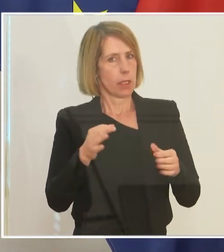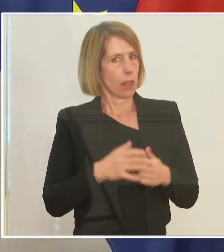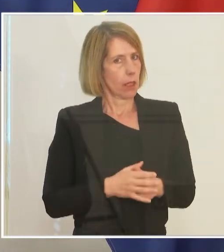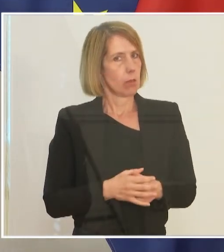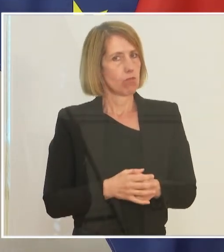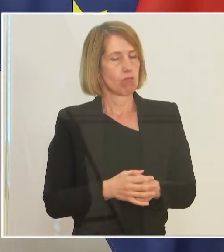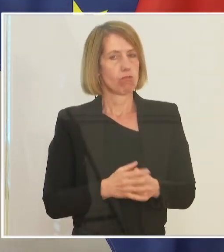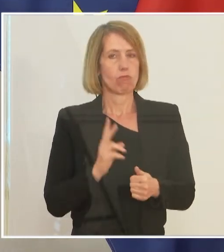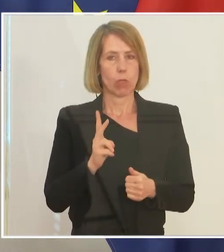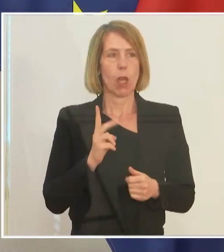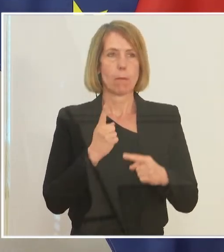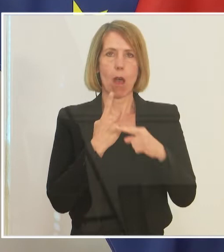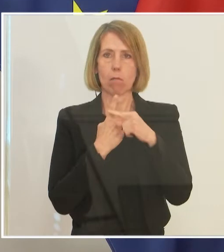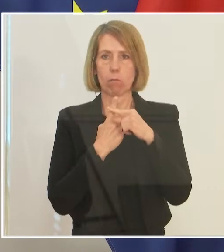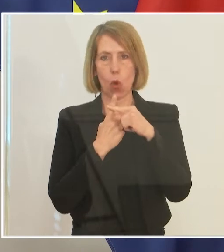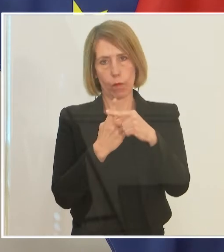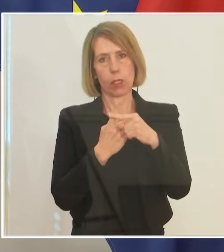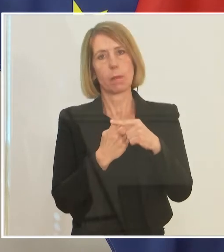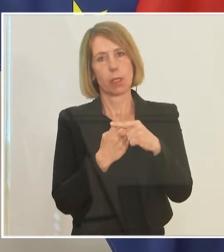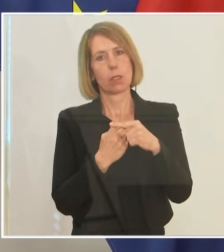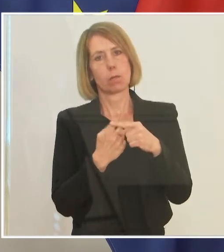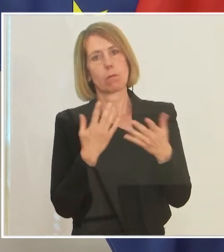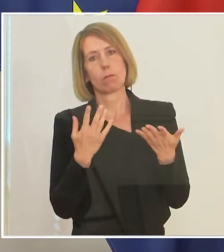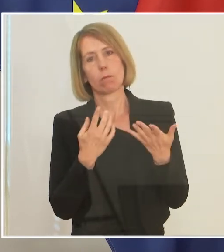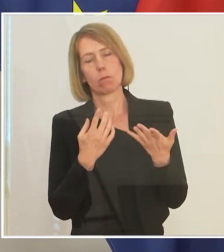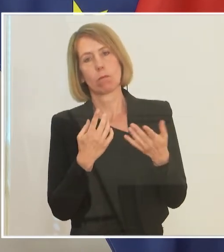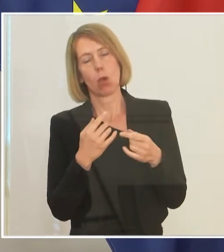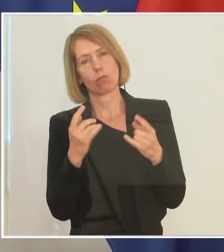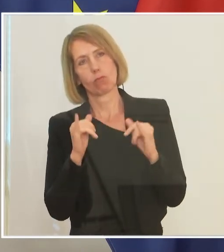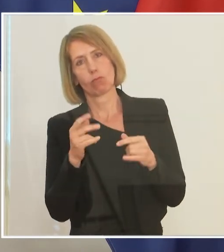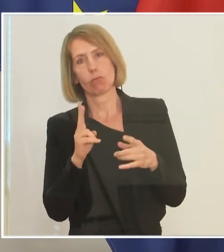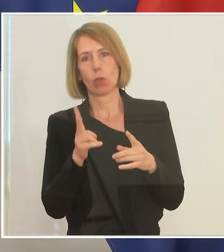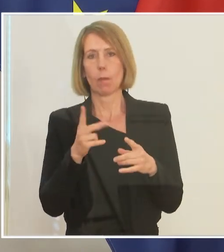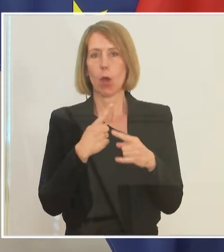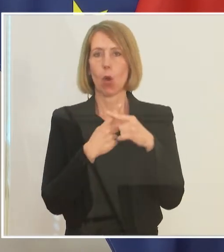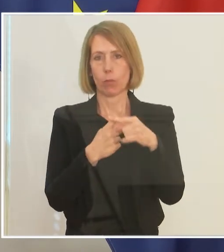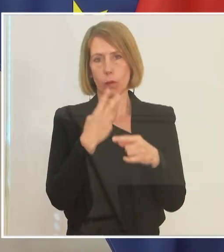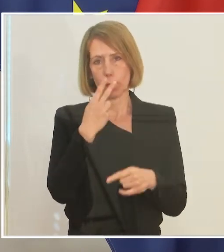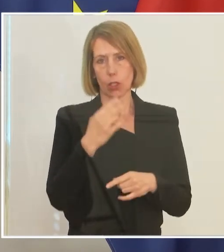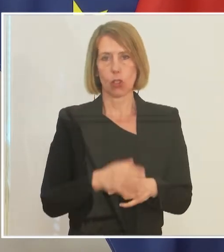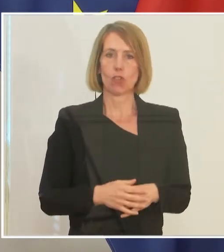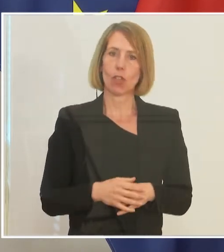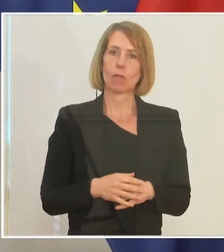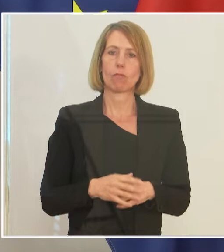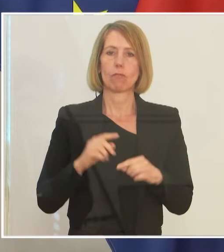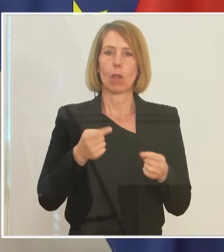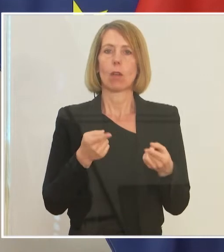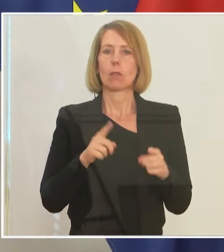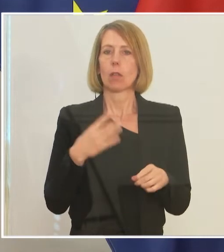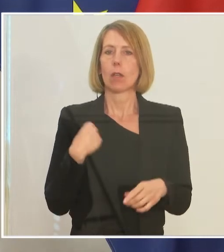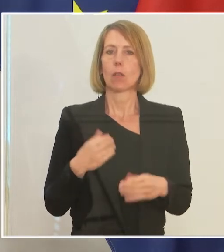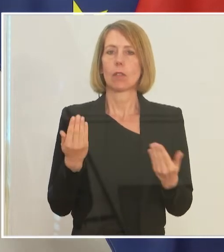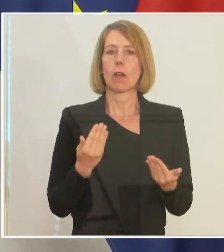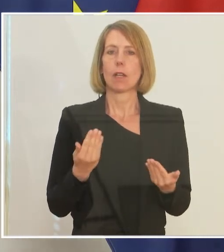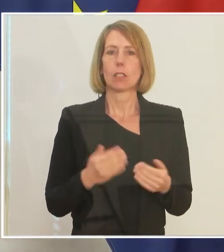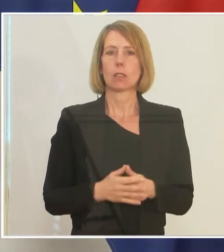optimistisch sehen, weil nur dann wird auch wieder die